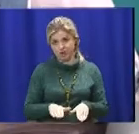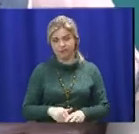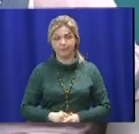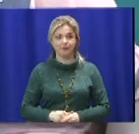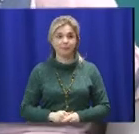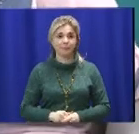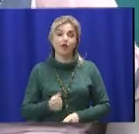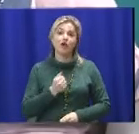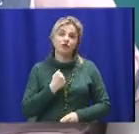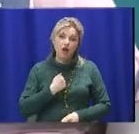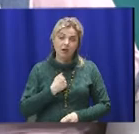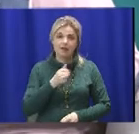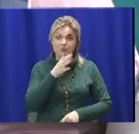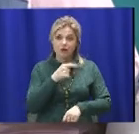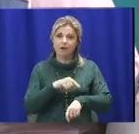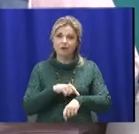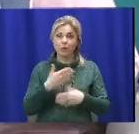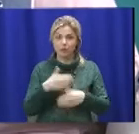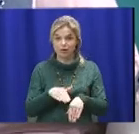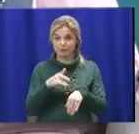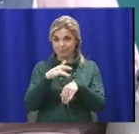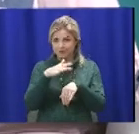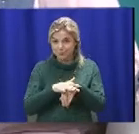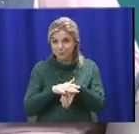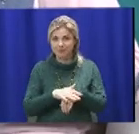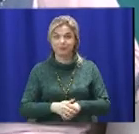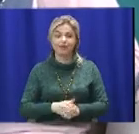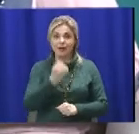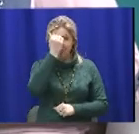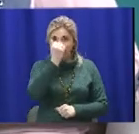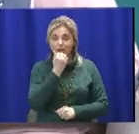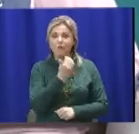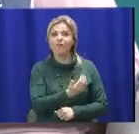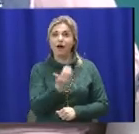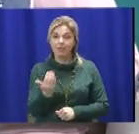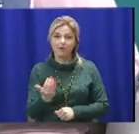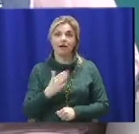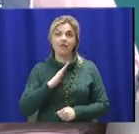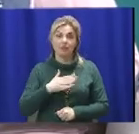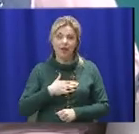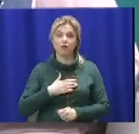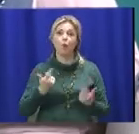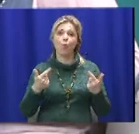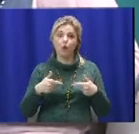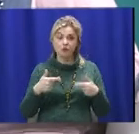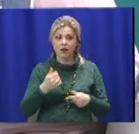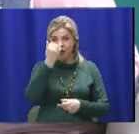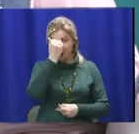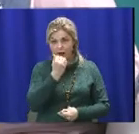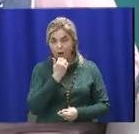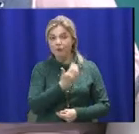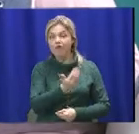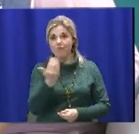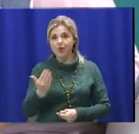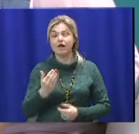жаль, час уже вичерпано. Дякую вам, наші шановні гости, дякуємо вам,